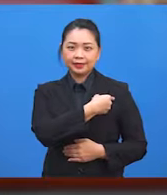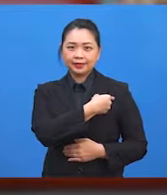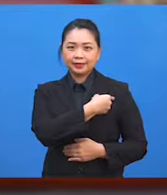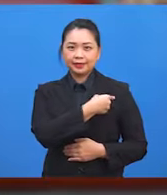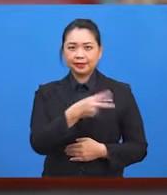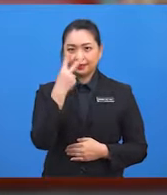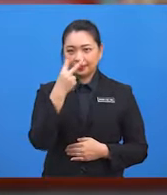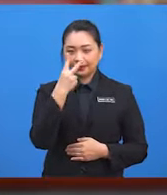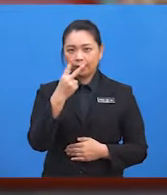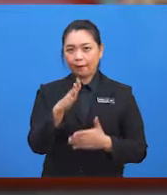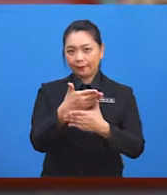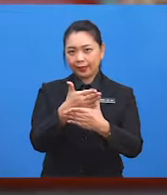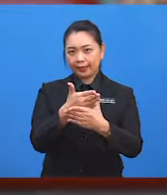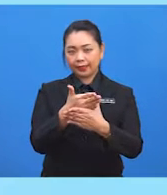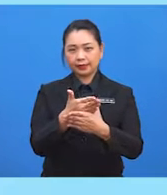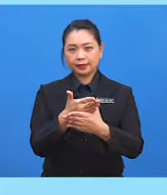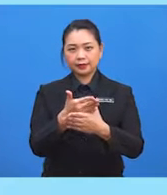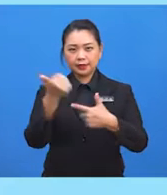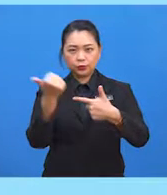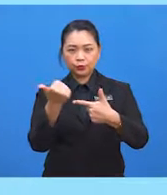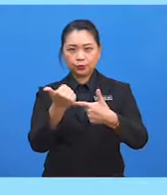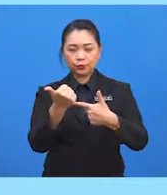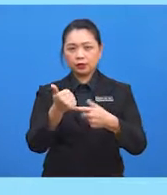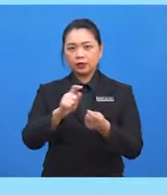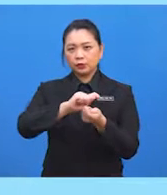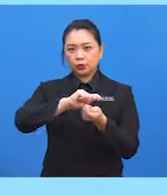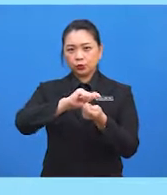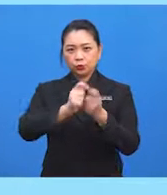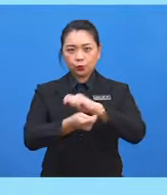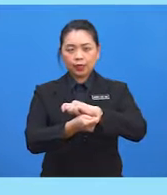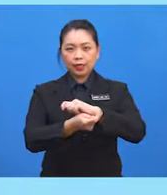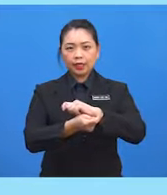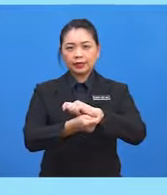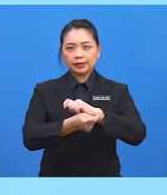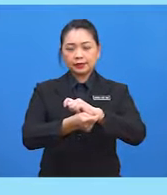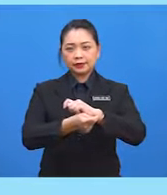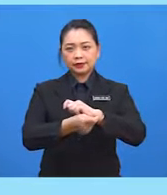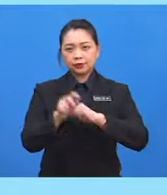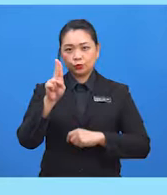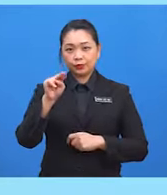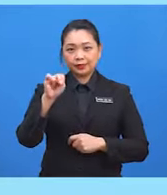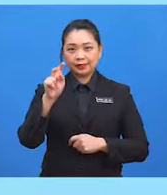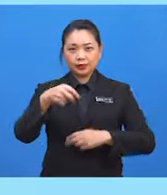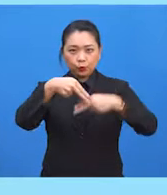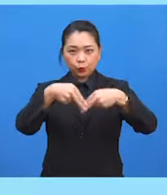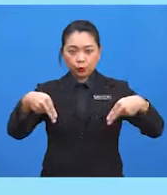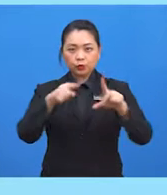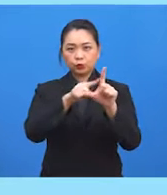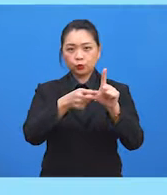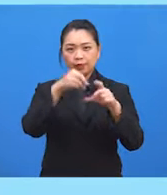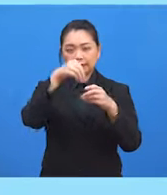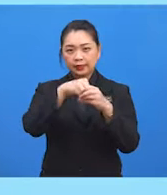ke bahagian kedua iaitu menukar unit ukuran sudut dalam darjah